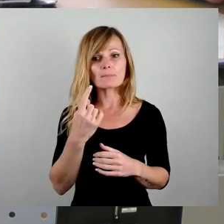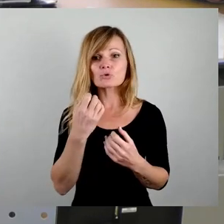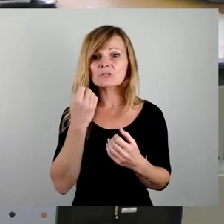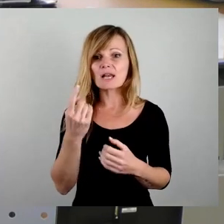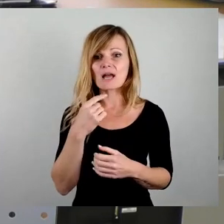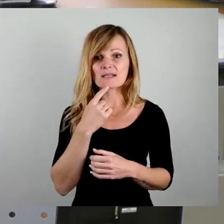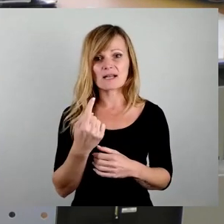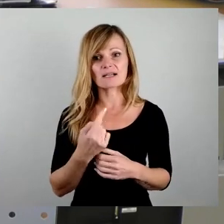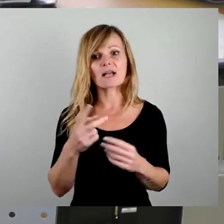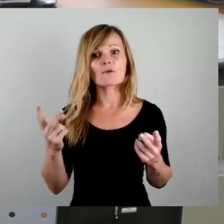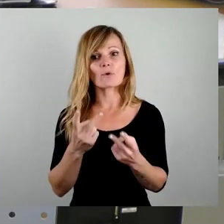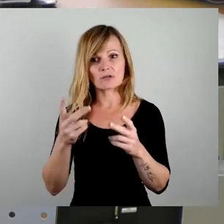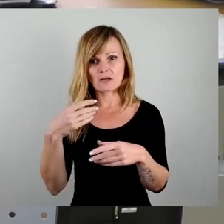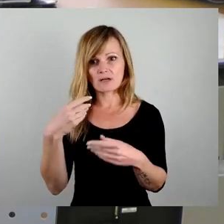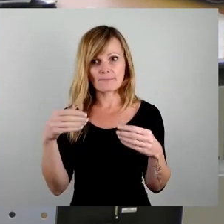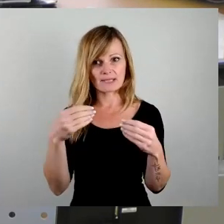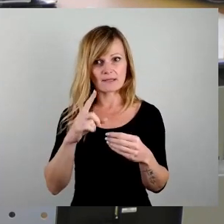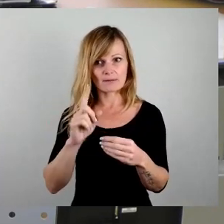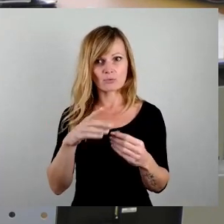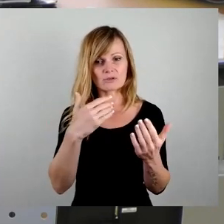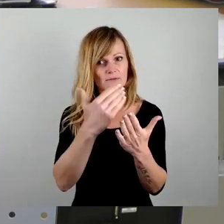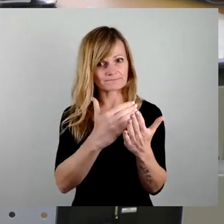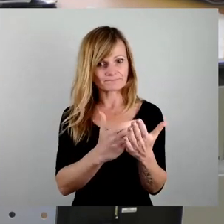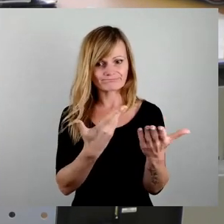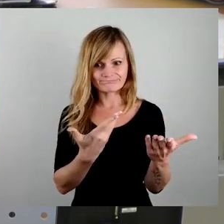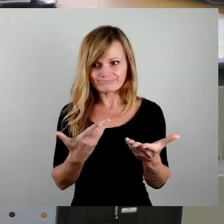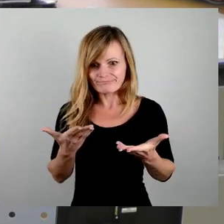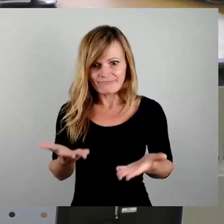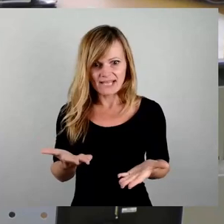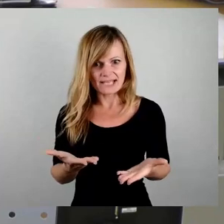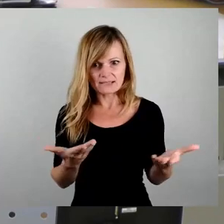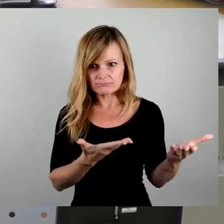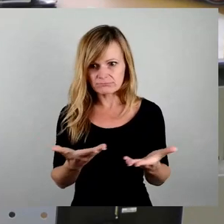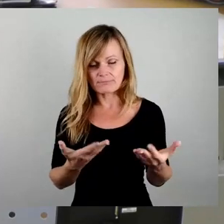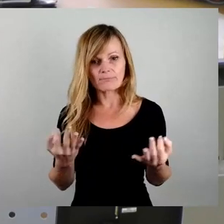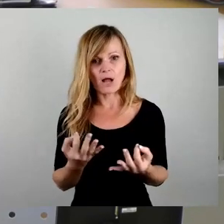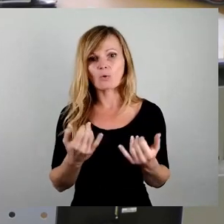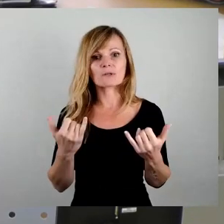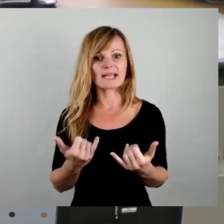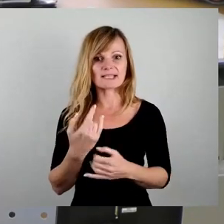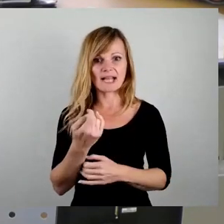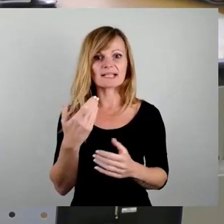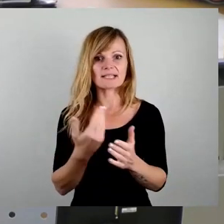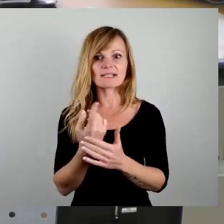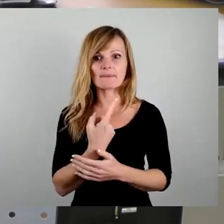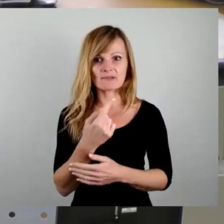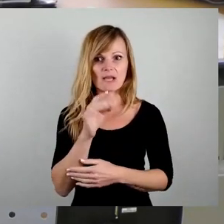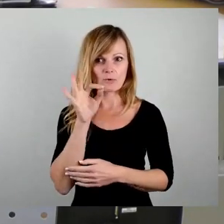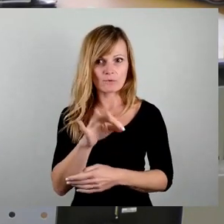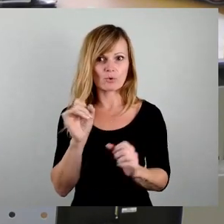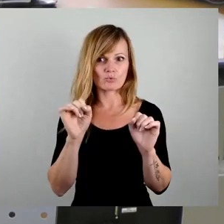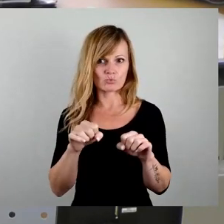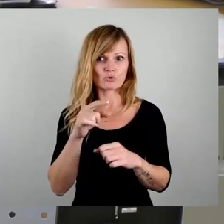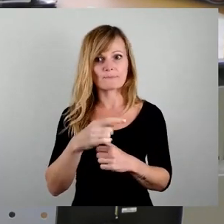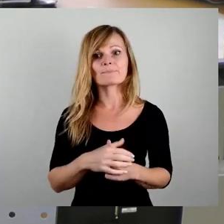Fördermittel müssen dargestellt werden, das Geld muss jetzt präsent gemacht werden, also werden wir der Sache auch zustimmen. werden auch dem federführenden